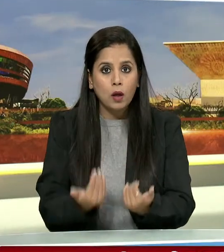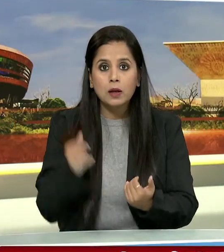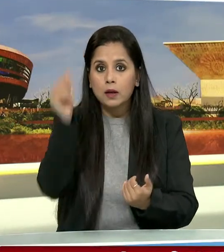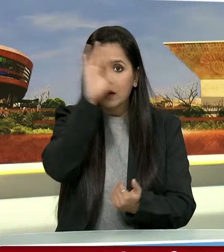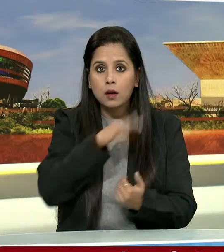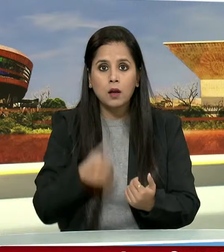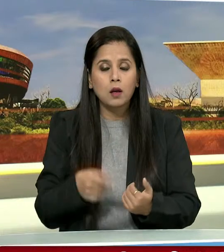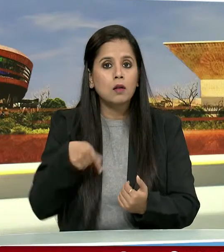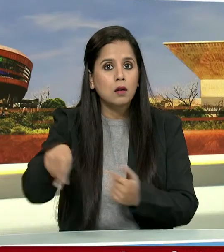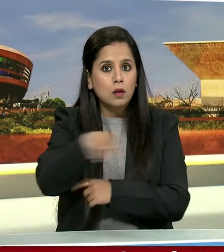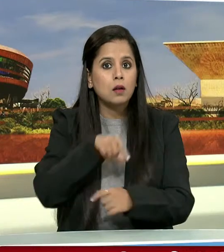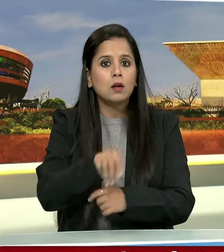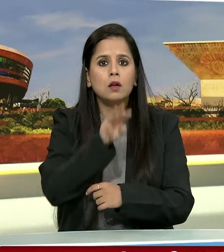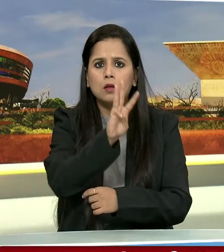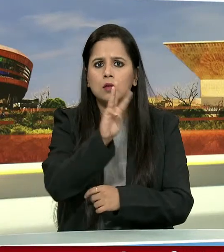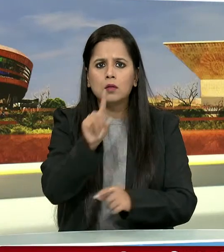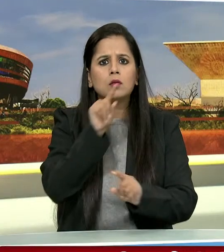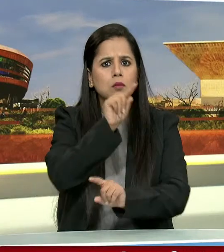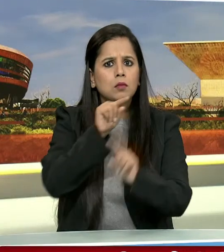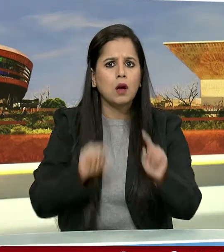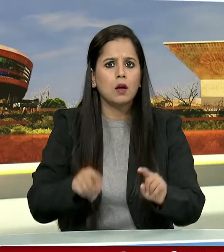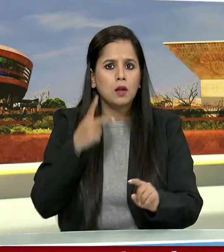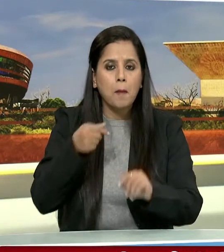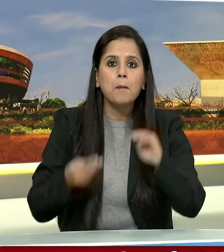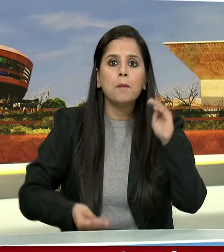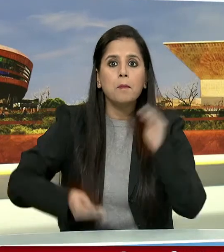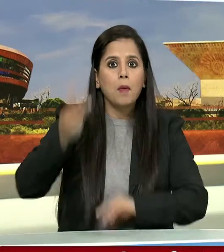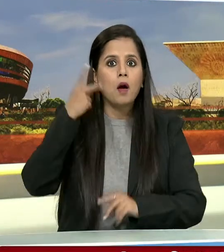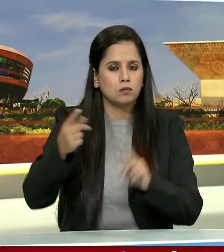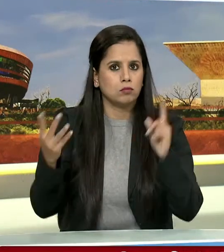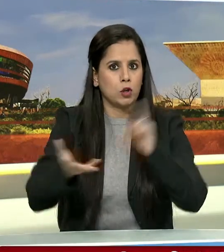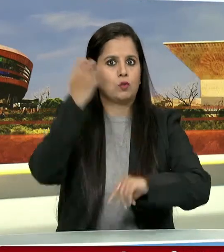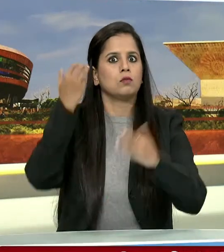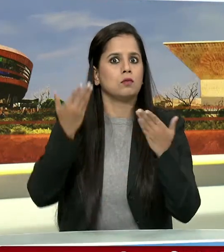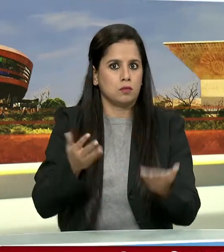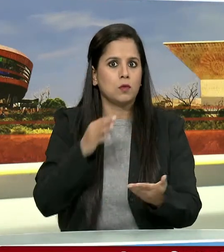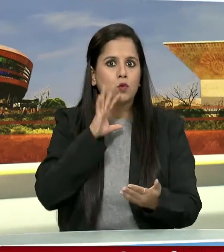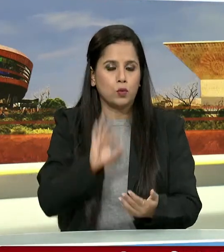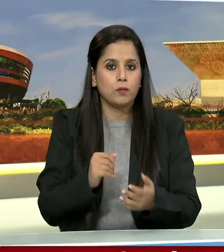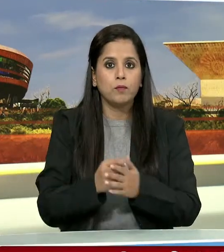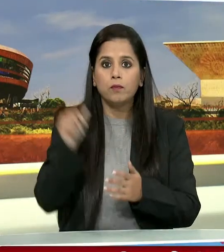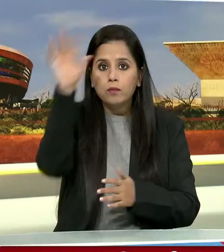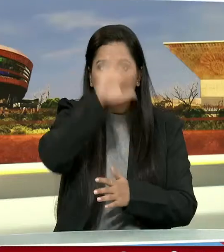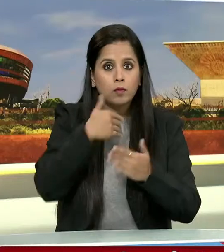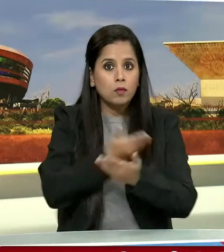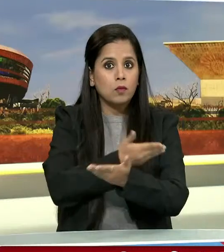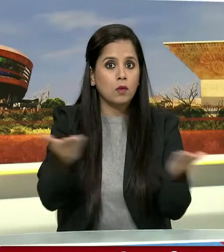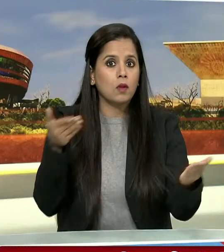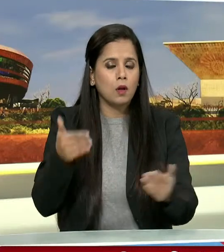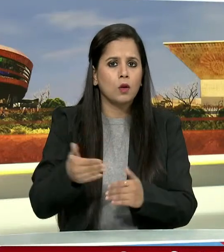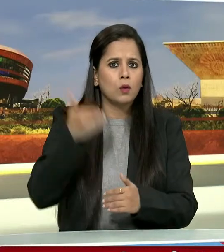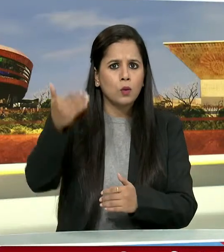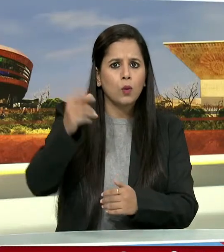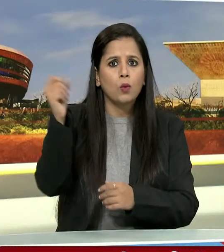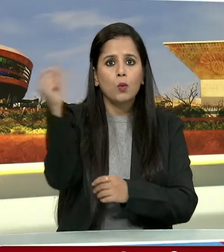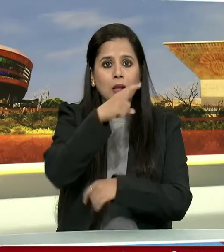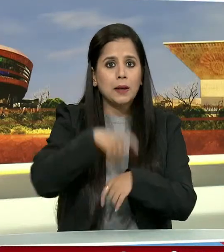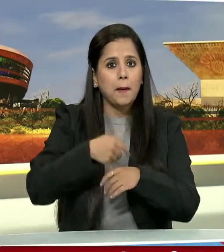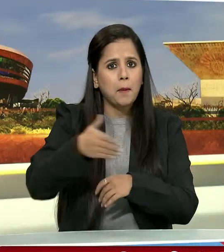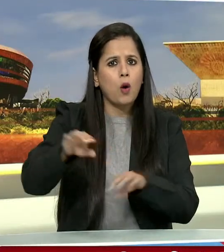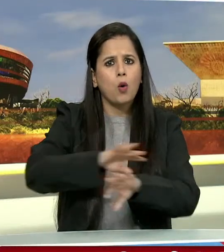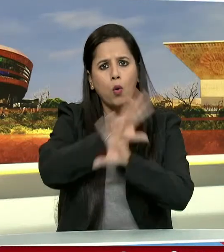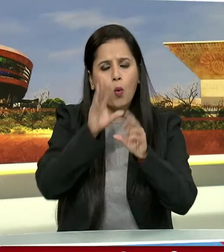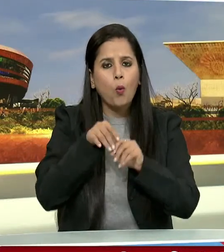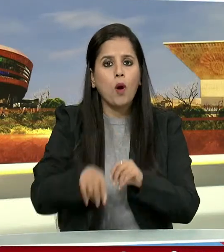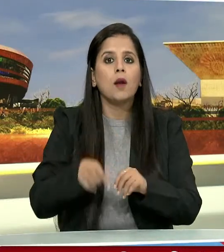भारत की और से 31 फीजदी की बढ़त एक उपलब धी देश्वासियों से आगामी एक महिने तक सभी